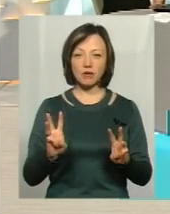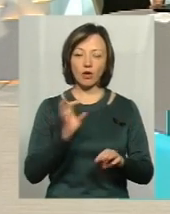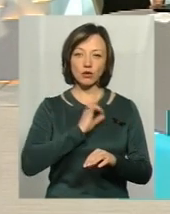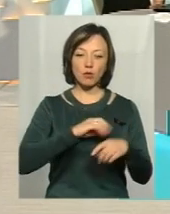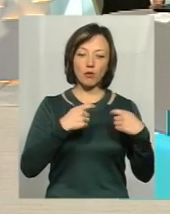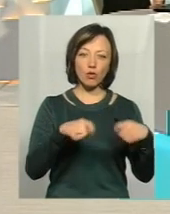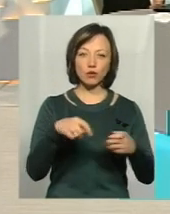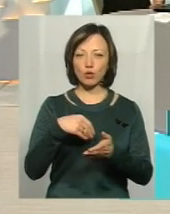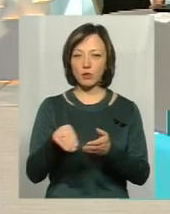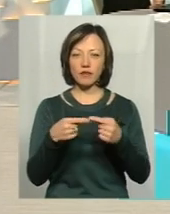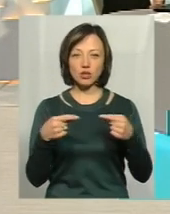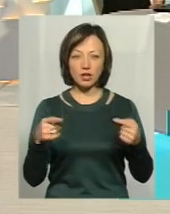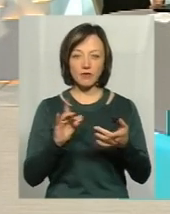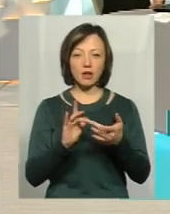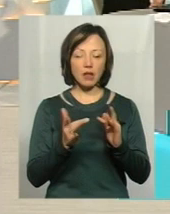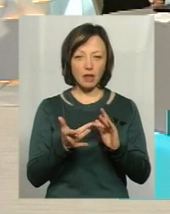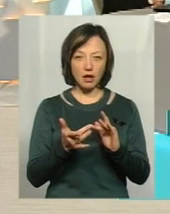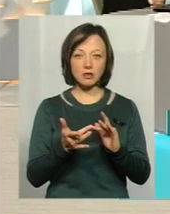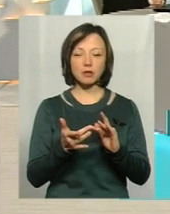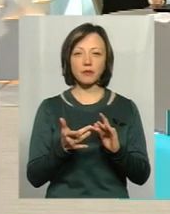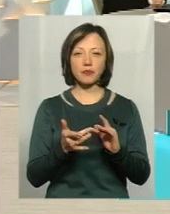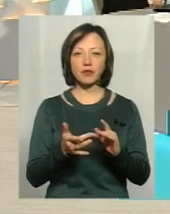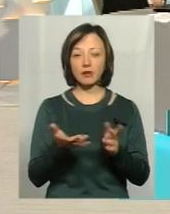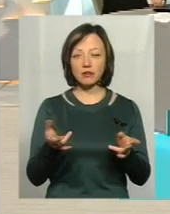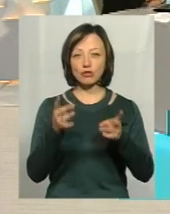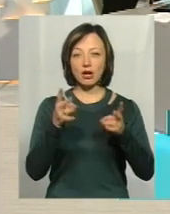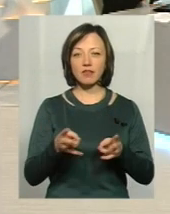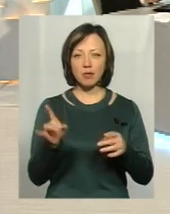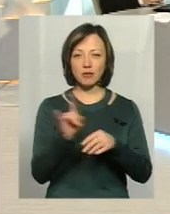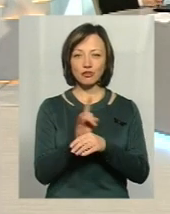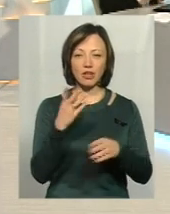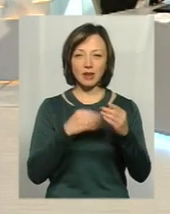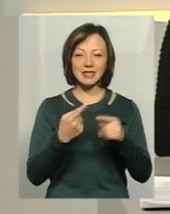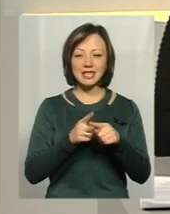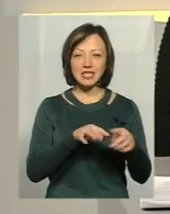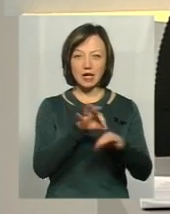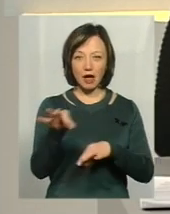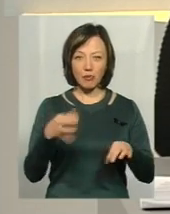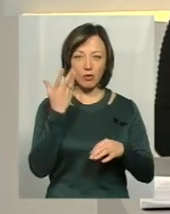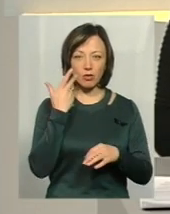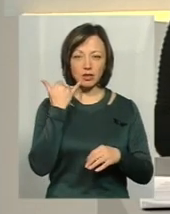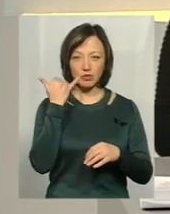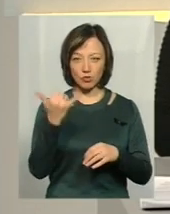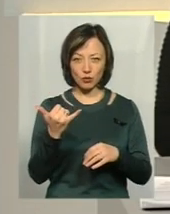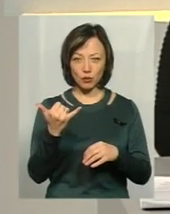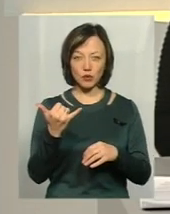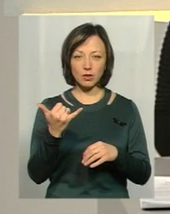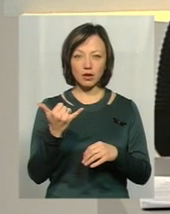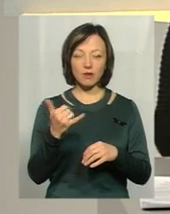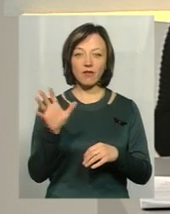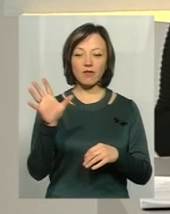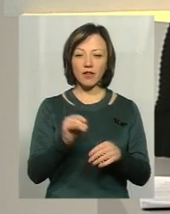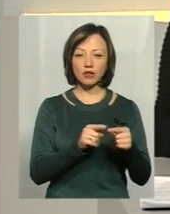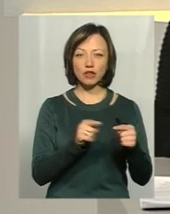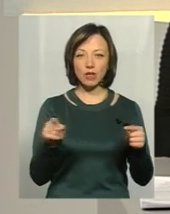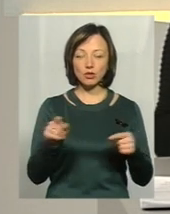продажу чи купілюю якихось в інтернеті, вони стають жертвами шахраїв. Це та схема, коли телефонують, правильно? Тобто, ну, майже весь